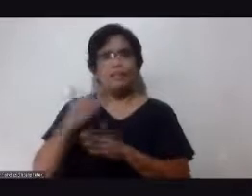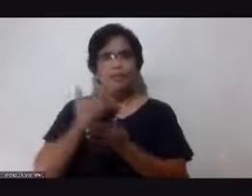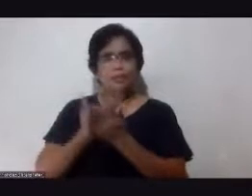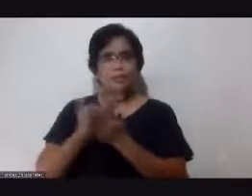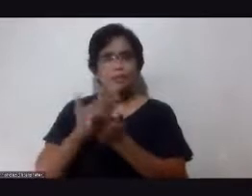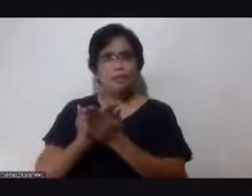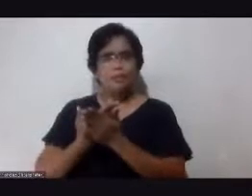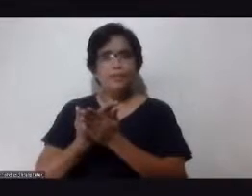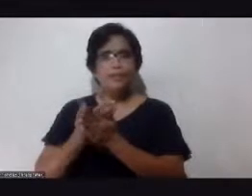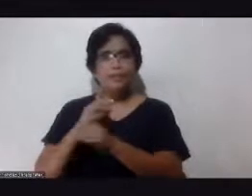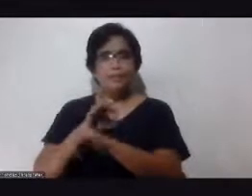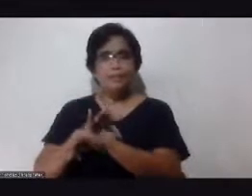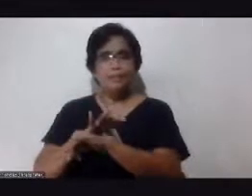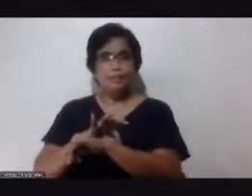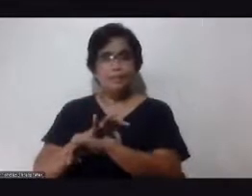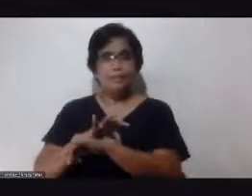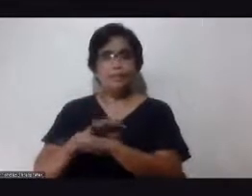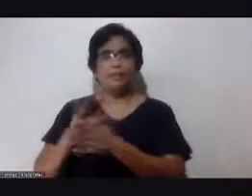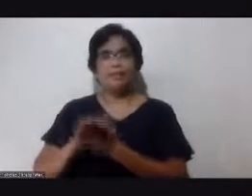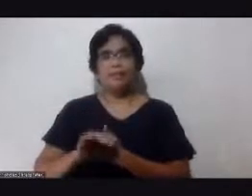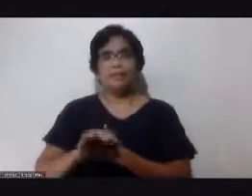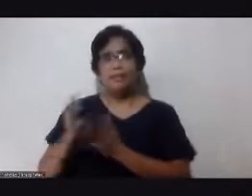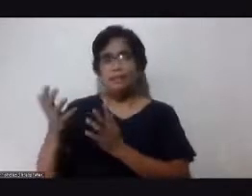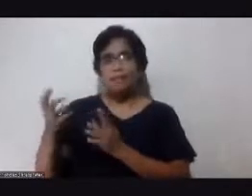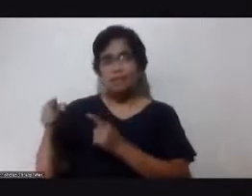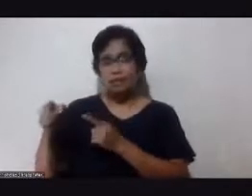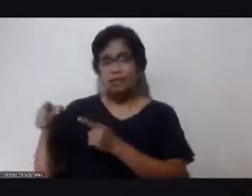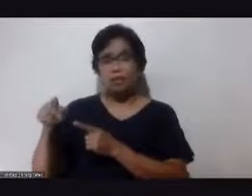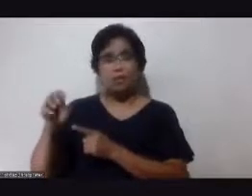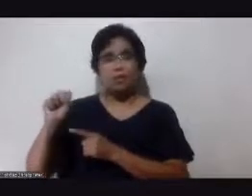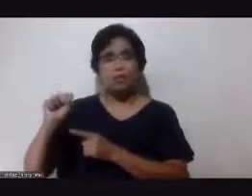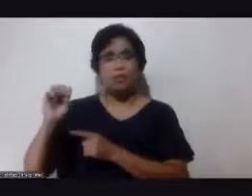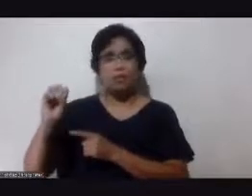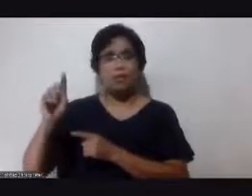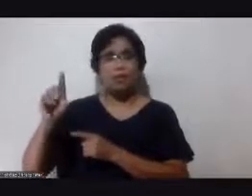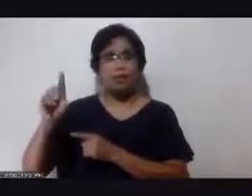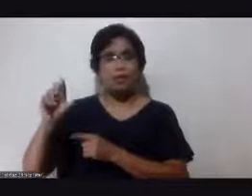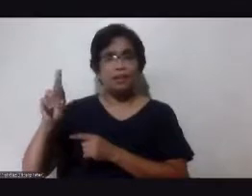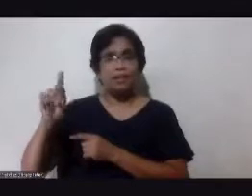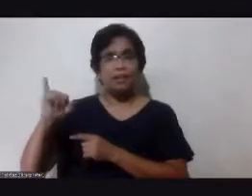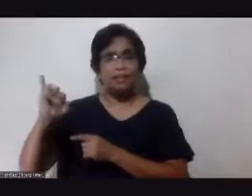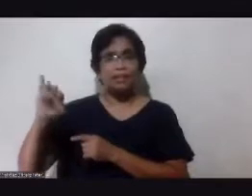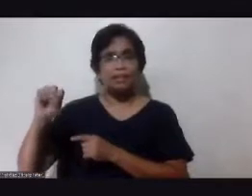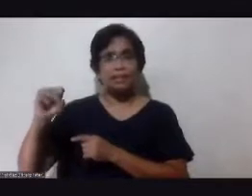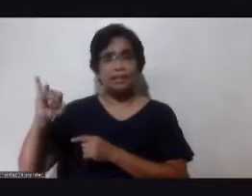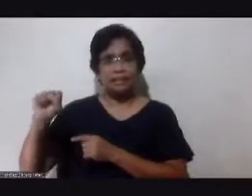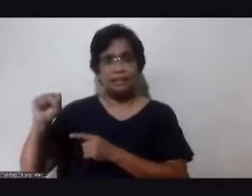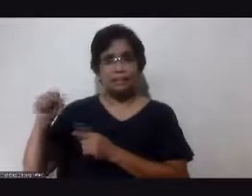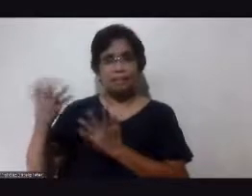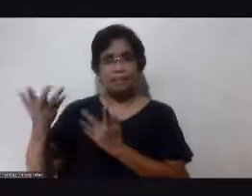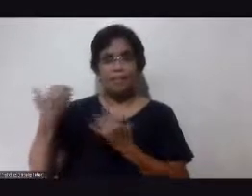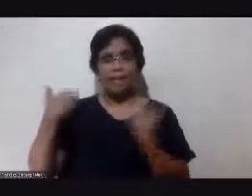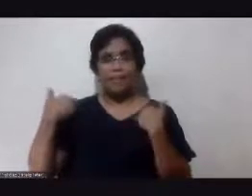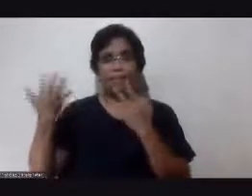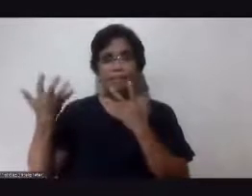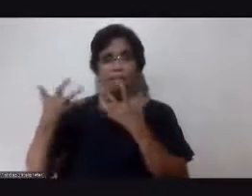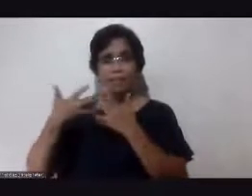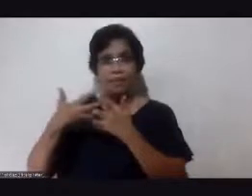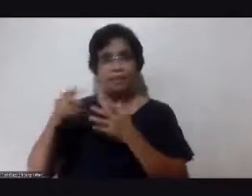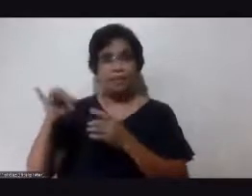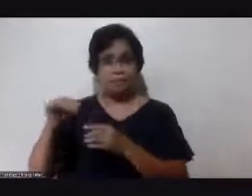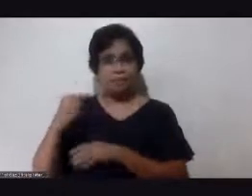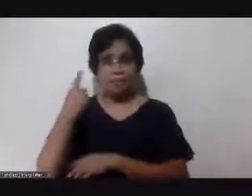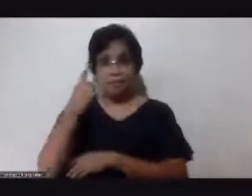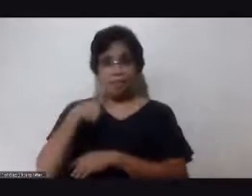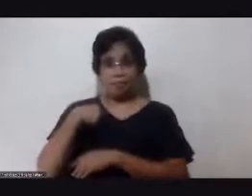so inuugnay ko lang yung psoriasis manifestation rin niya sa kutis so sabi ko baka may ugnayan dyan pero kung tinatanong mo